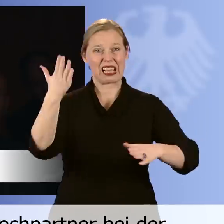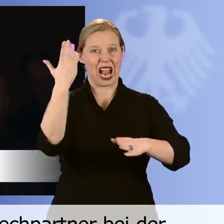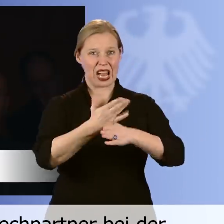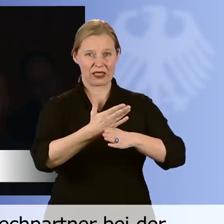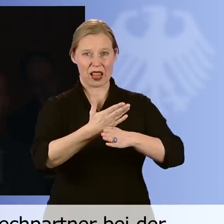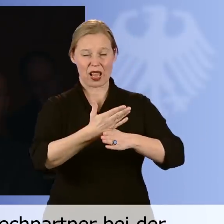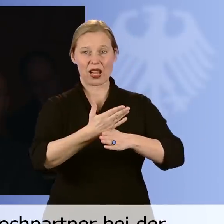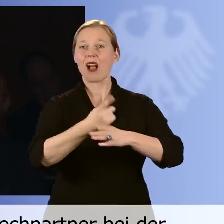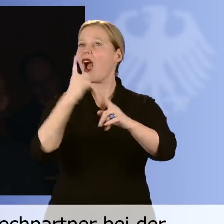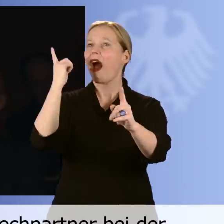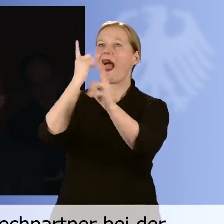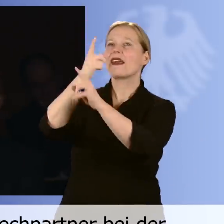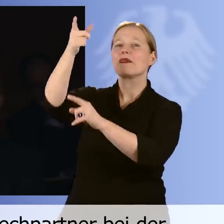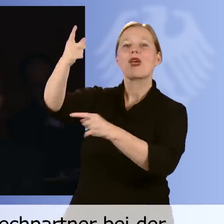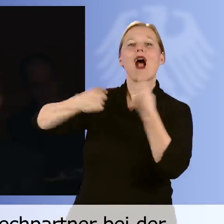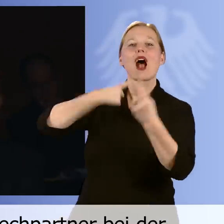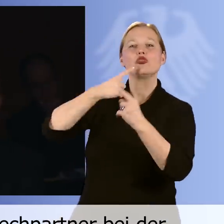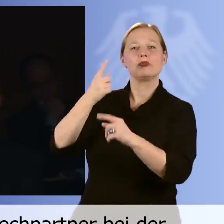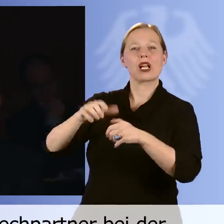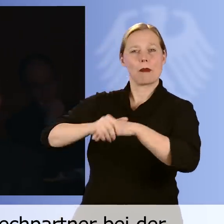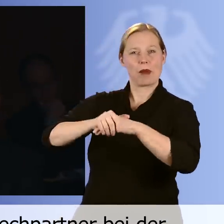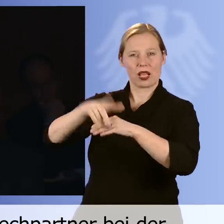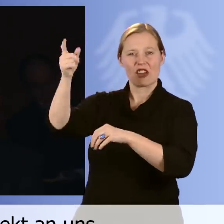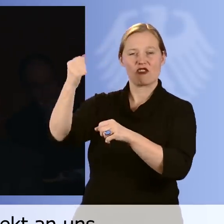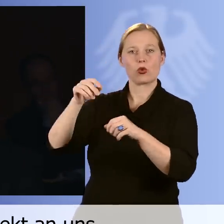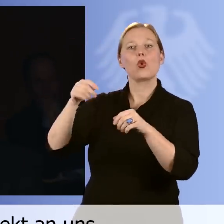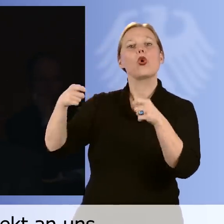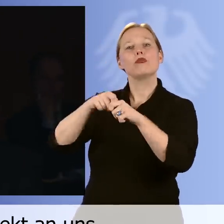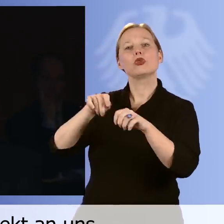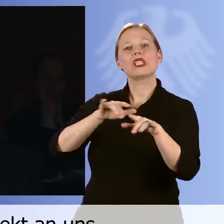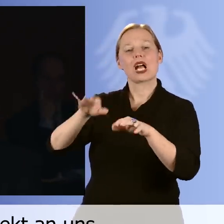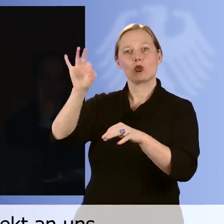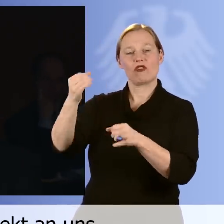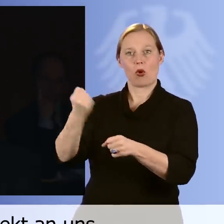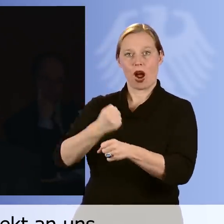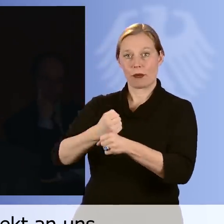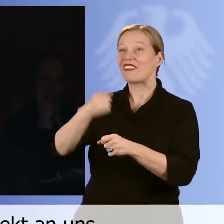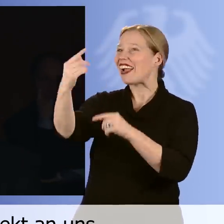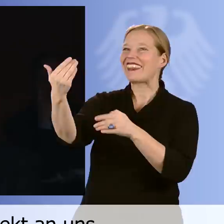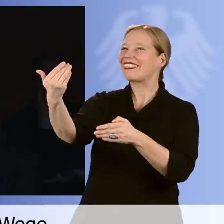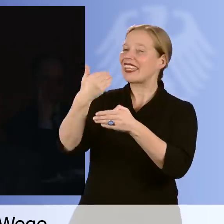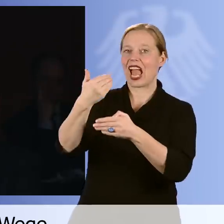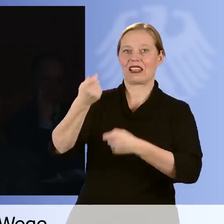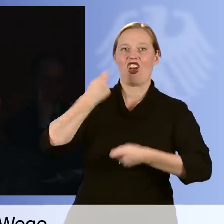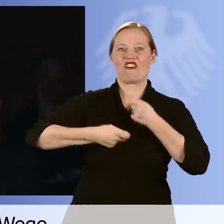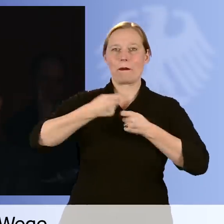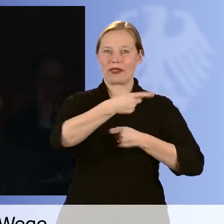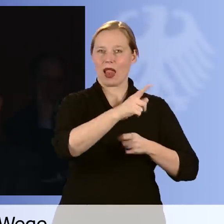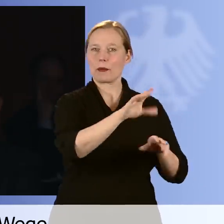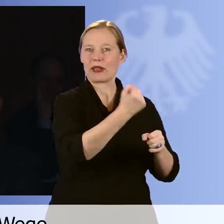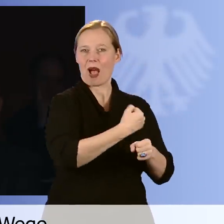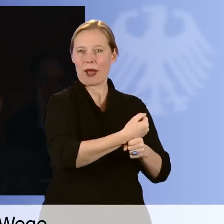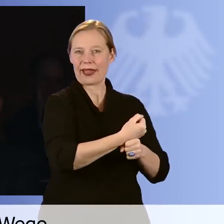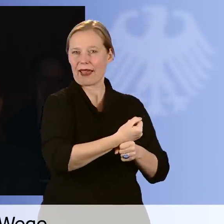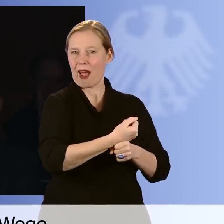endlich Ansprechpartner, Partnerin, die vom Bundesagentur für Arbeit, Bewerber an uns direkt vermitteln, wo wir auch jetzt